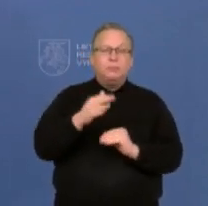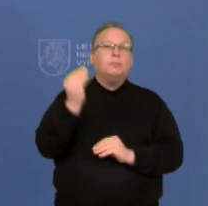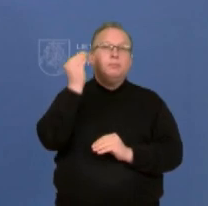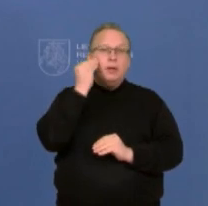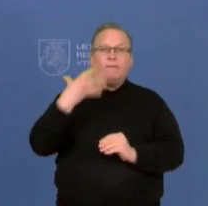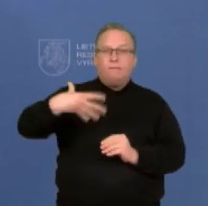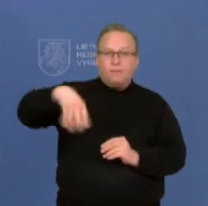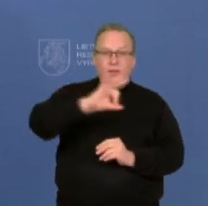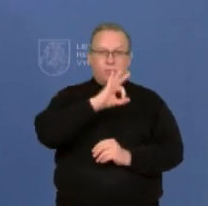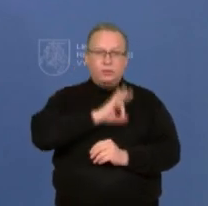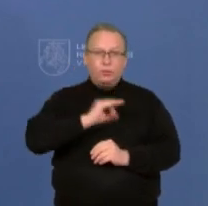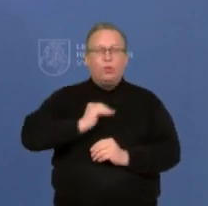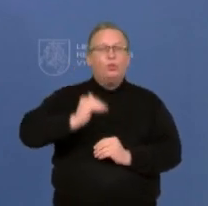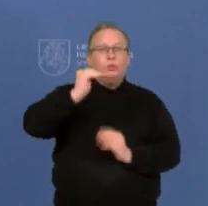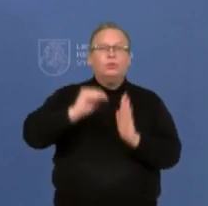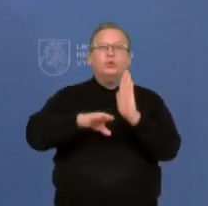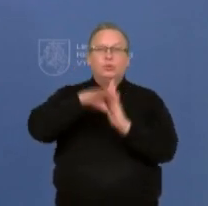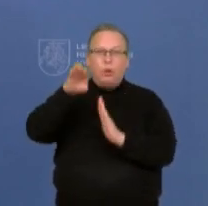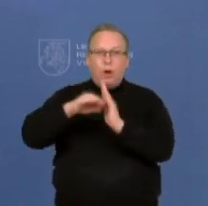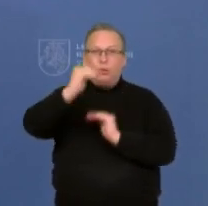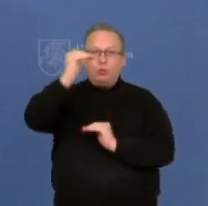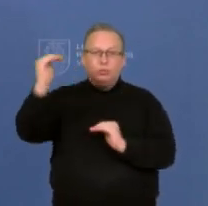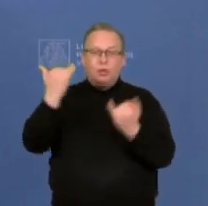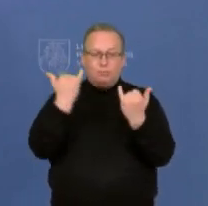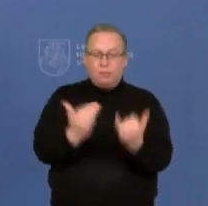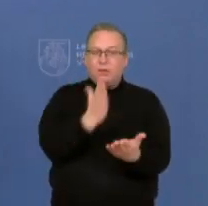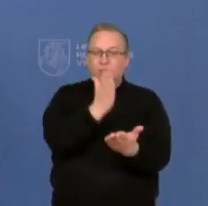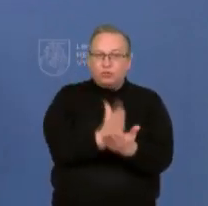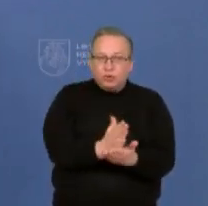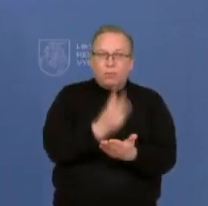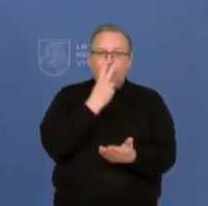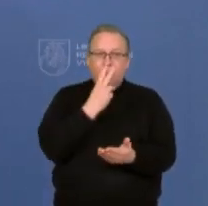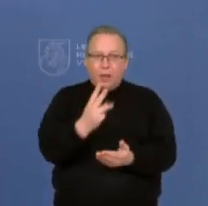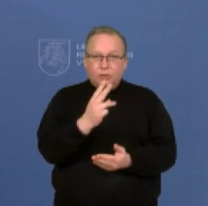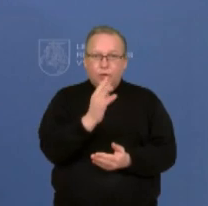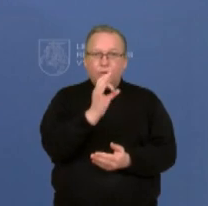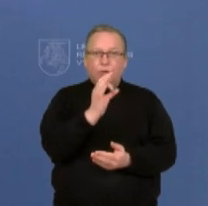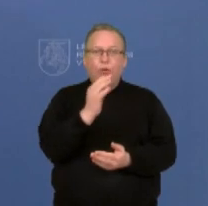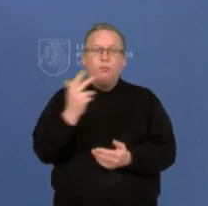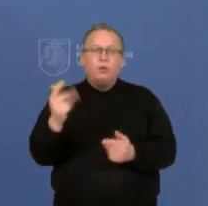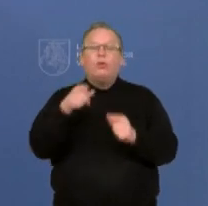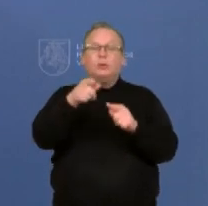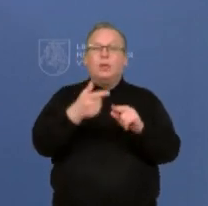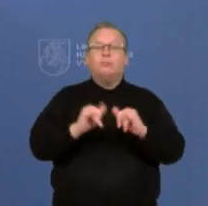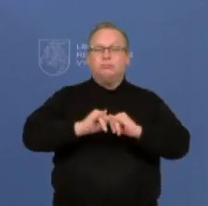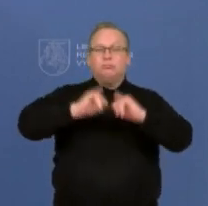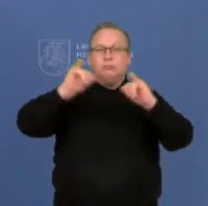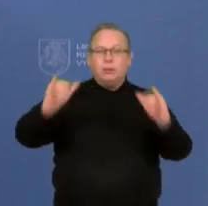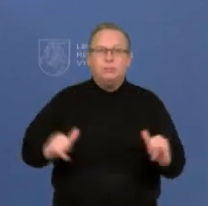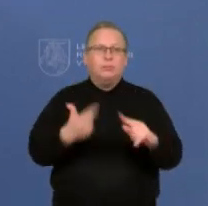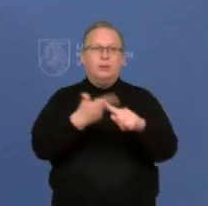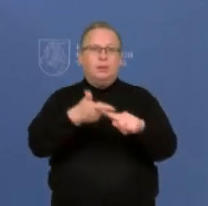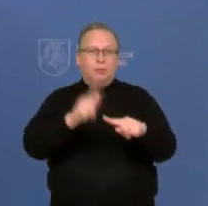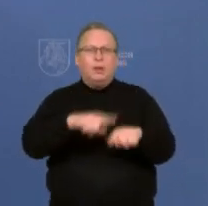visiems, čia turiu minį su augusių žmonės, tai kaip jis veikia dabar, matant omikronų atmainos splitimą, atvejų šuoliai ir tai, kad